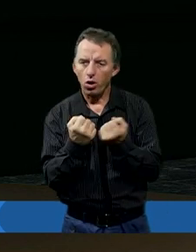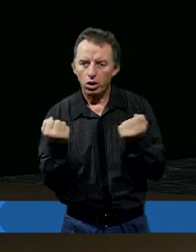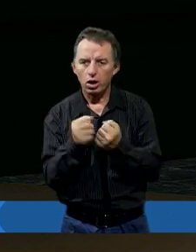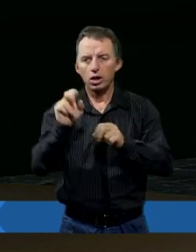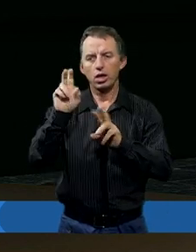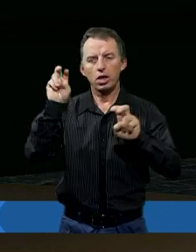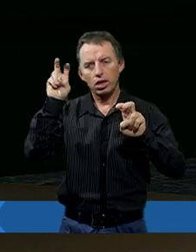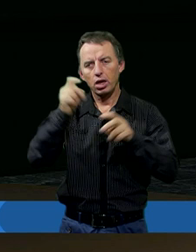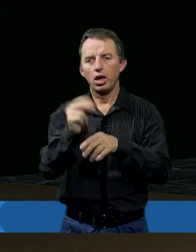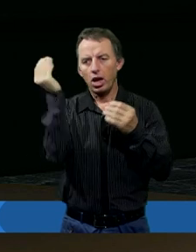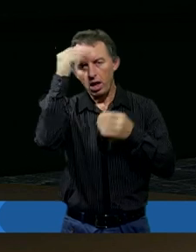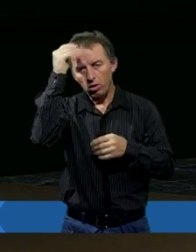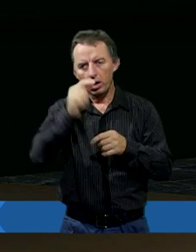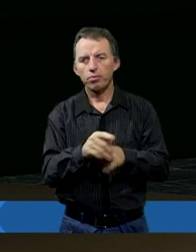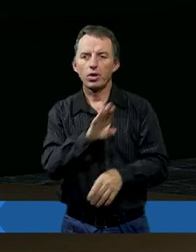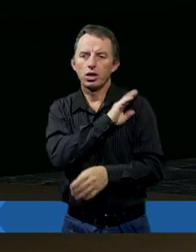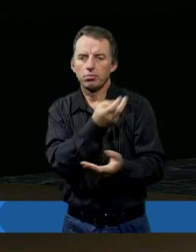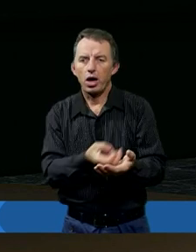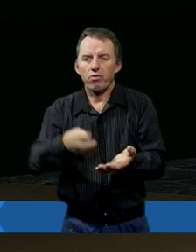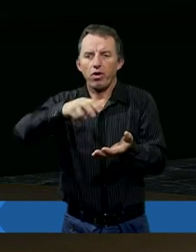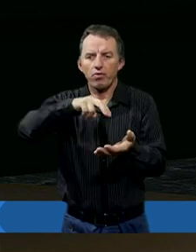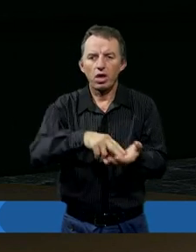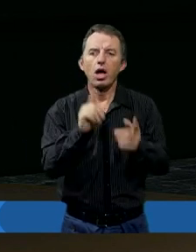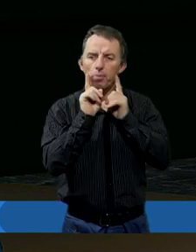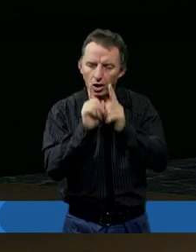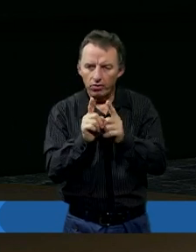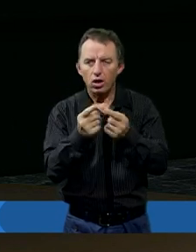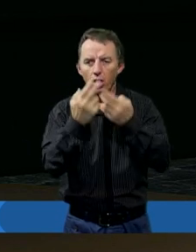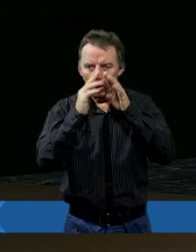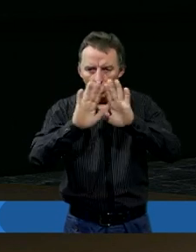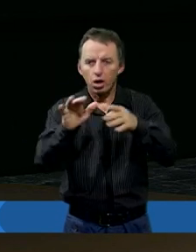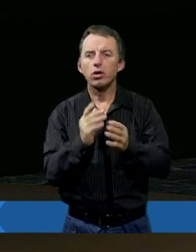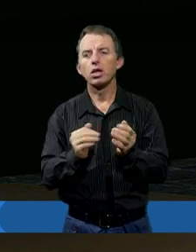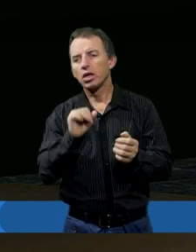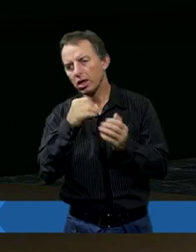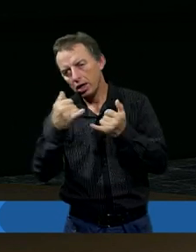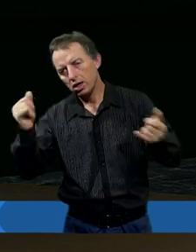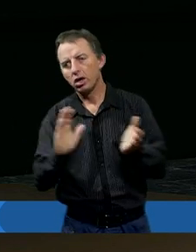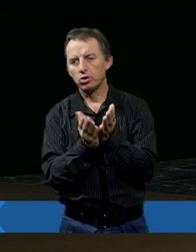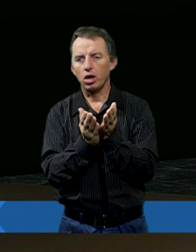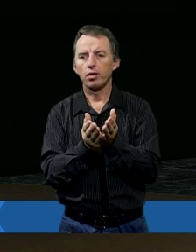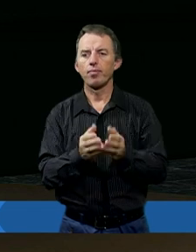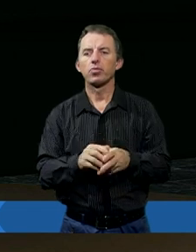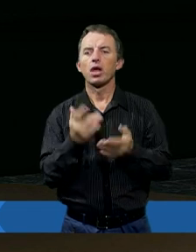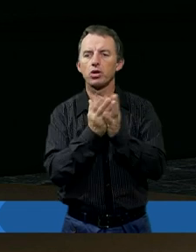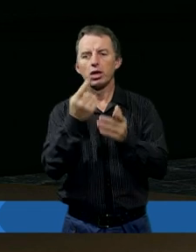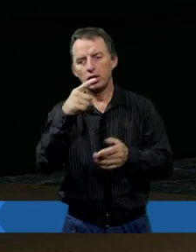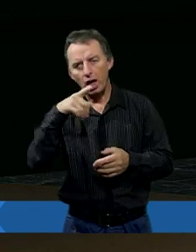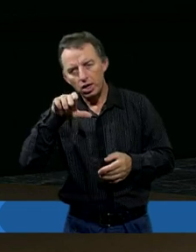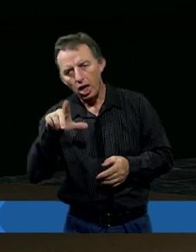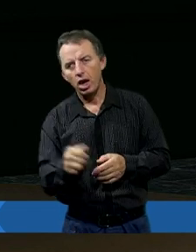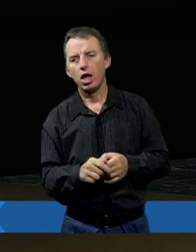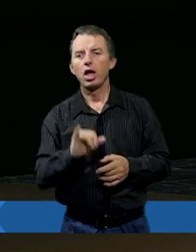zaakcentowana nauka na temat zmarwystania. Co prawda znajdujemy ją w paru księgach, m.in. w księdze Daniela,